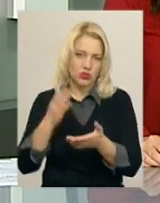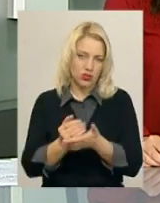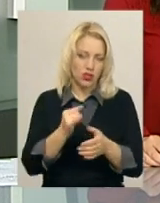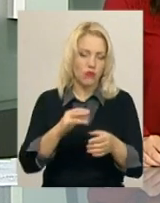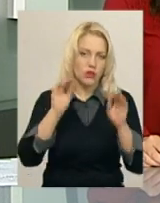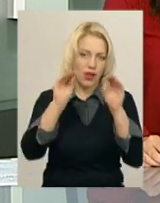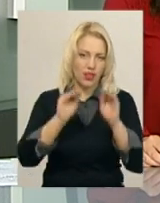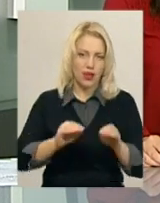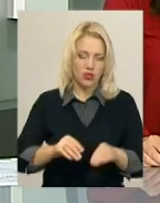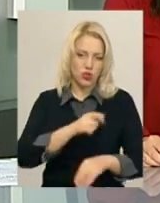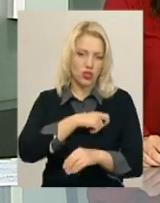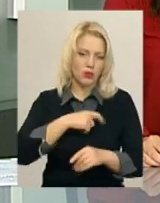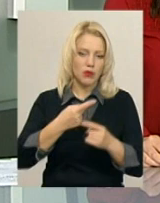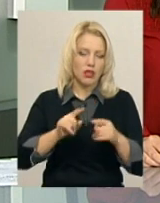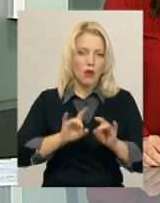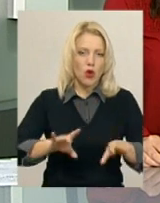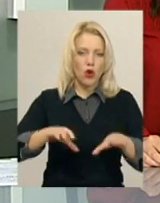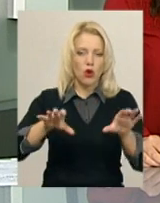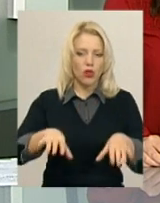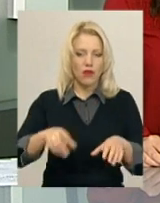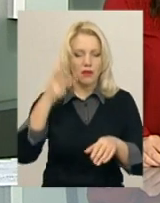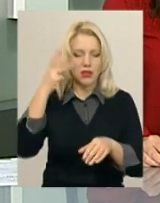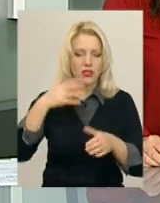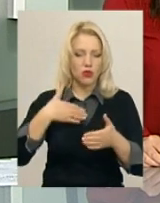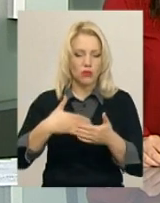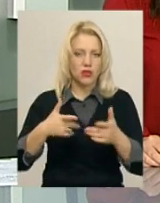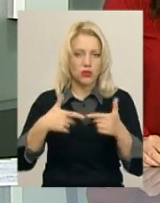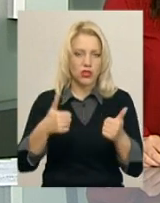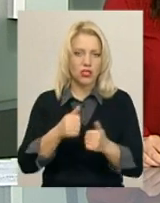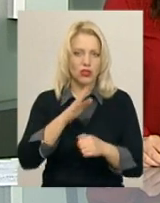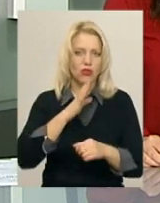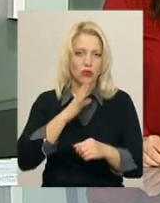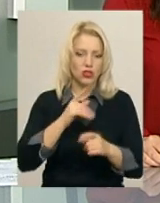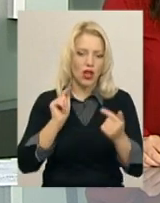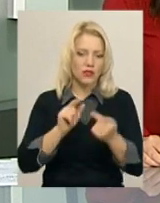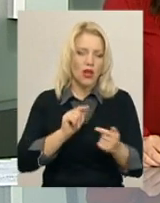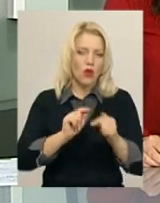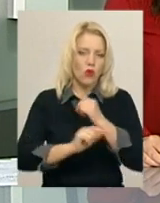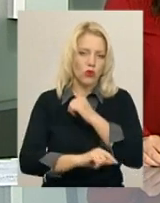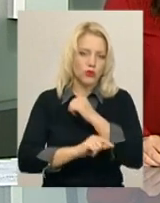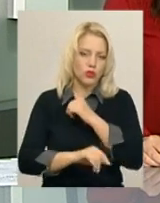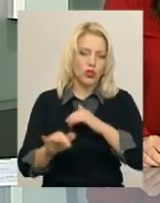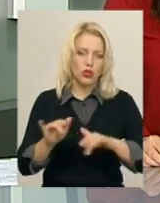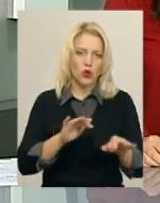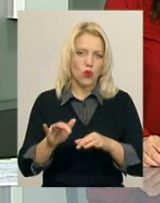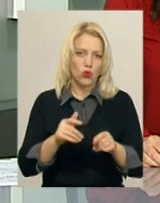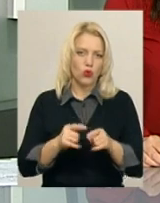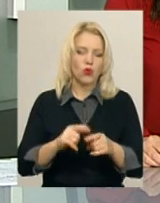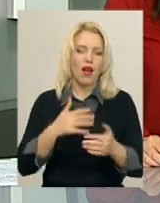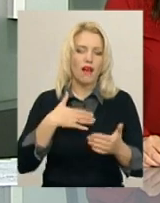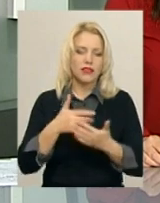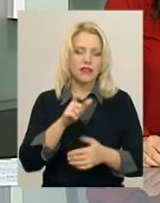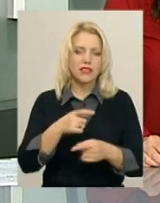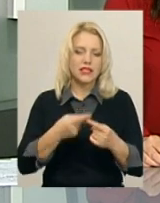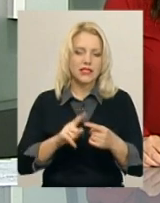Про це повідомила голова Хмельницької громадської організації «Жіночий антикорупційний рух» Альона Береза. Активісти цієї організації